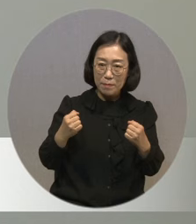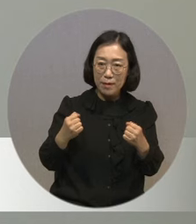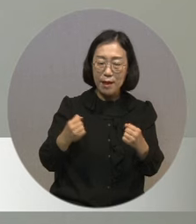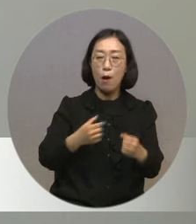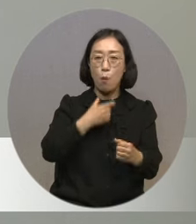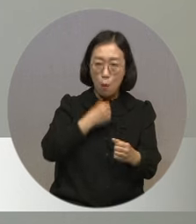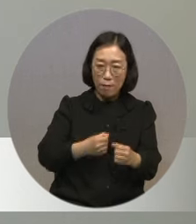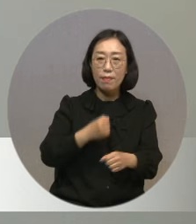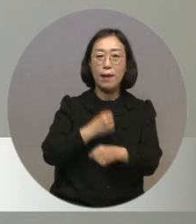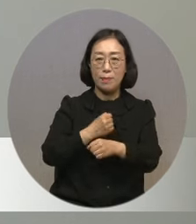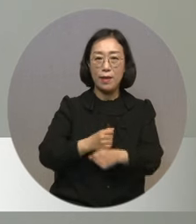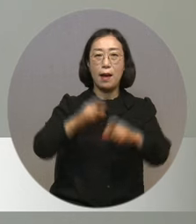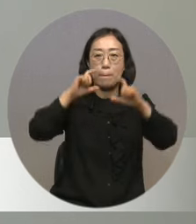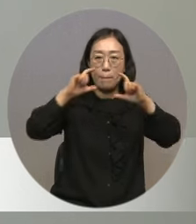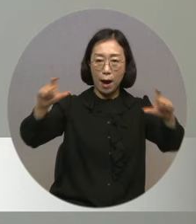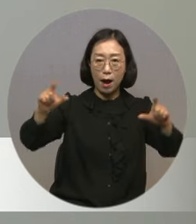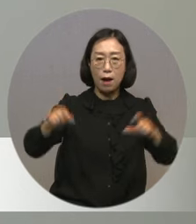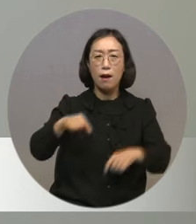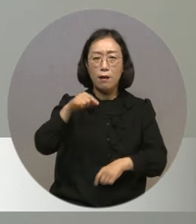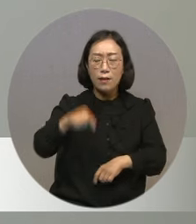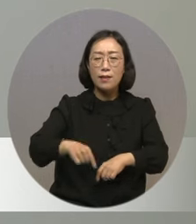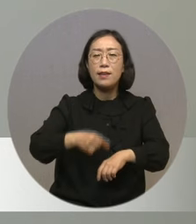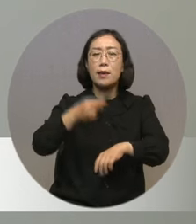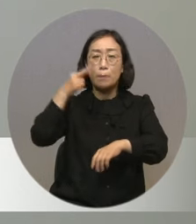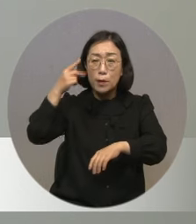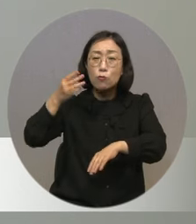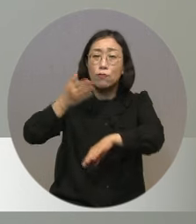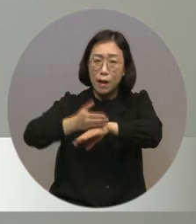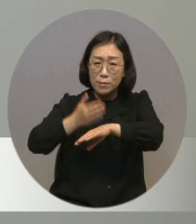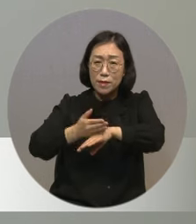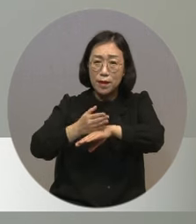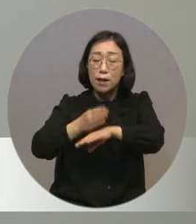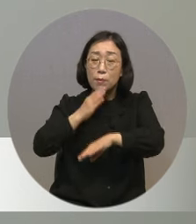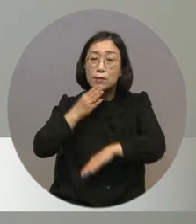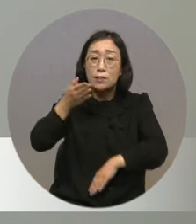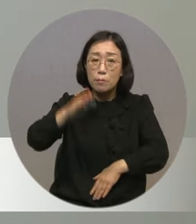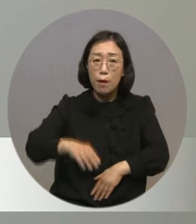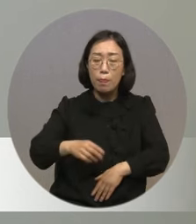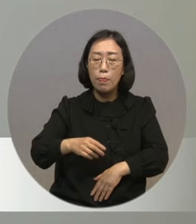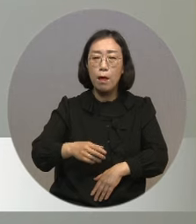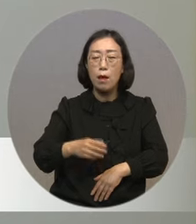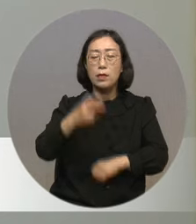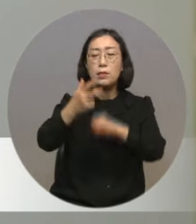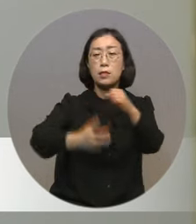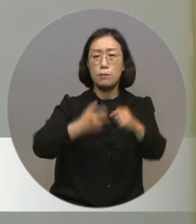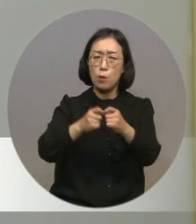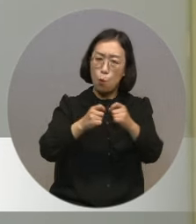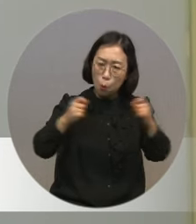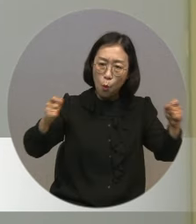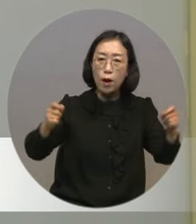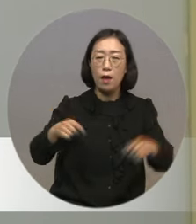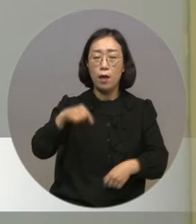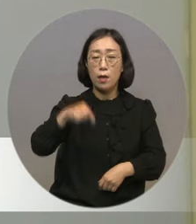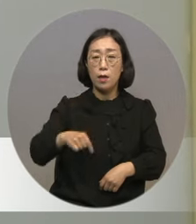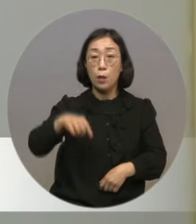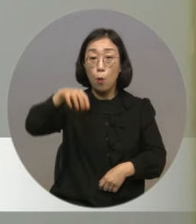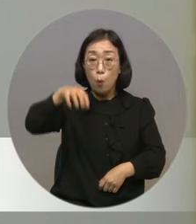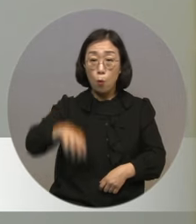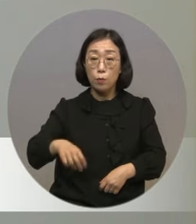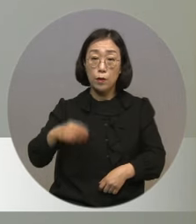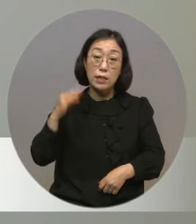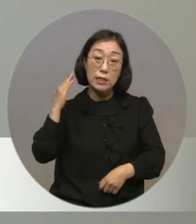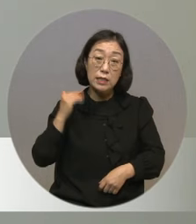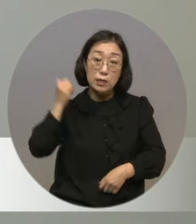미군에 대한 감사한 마음을 가지고 있는 동시에 두 번째는 70명이 지났기 때문에 저희 의정부 시민은 어느 정도 그런